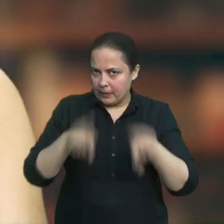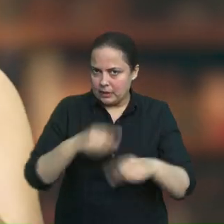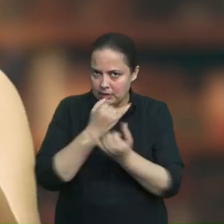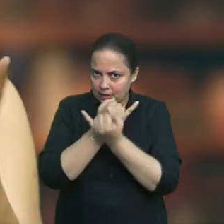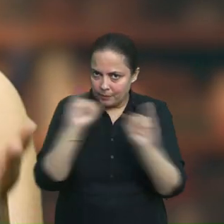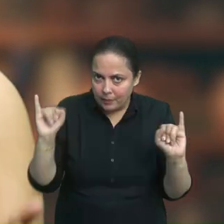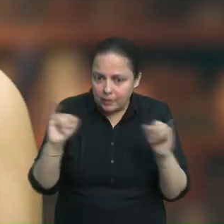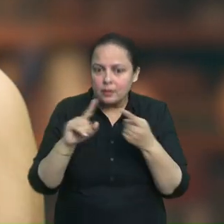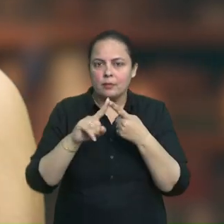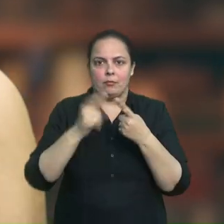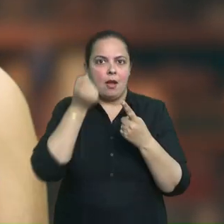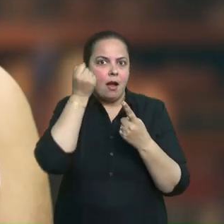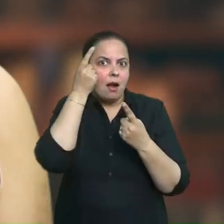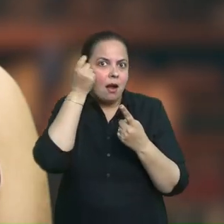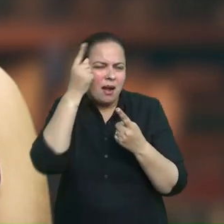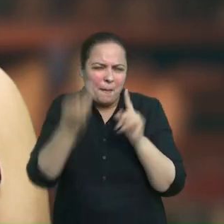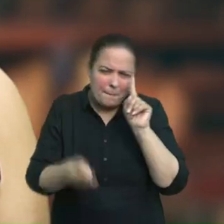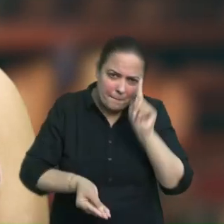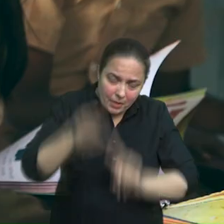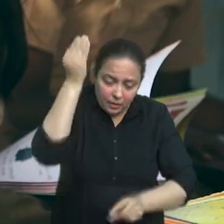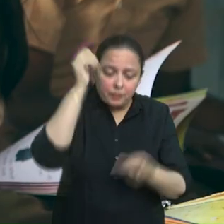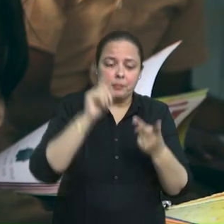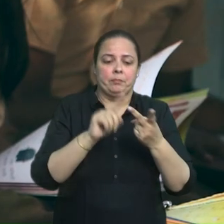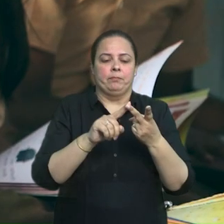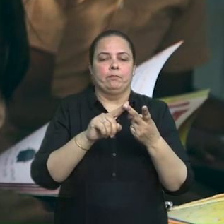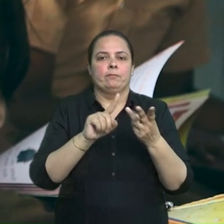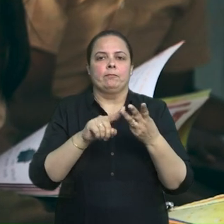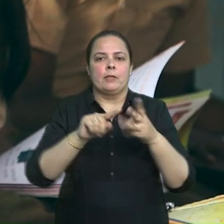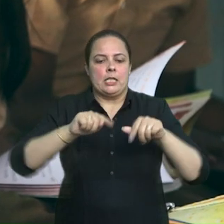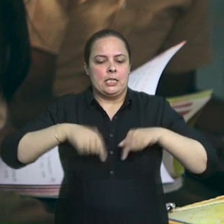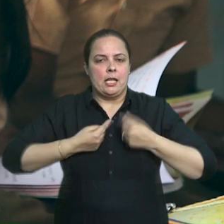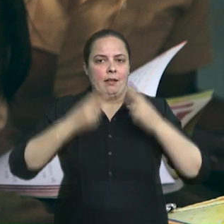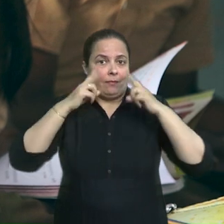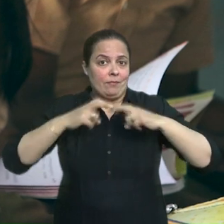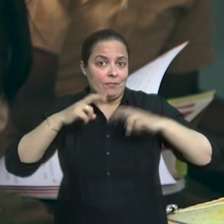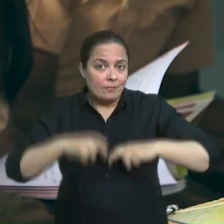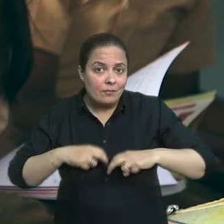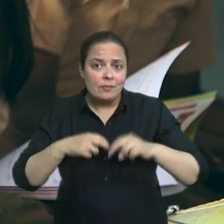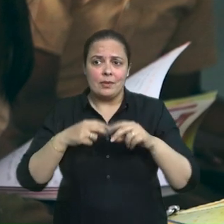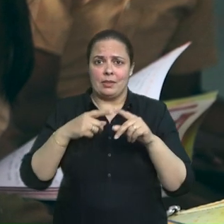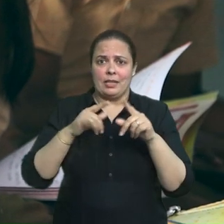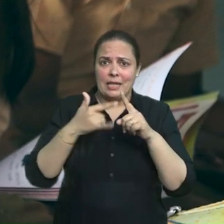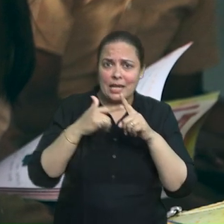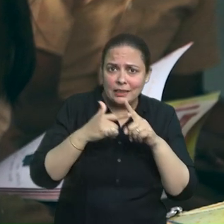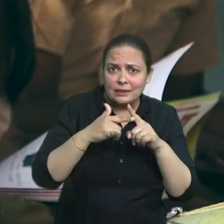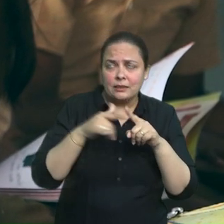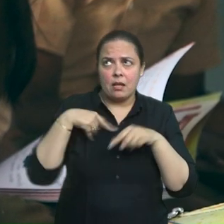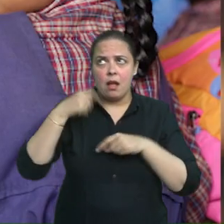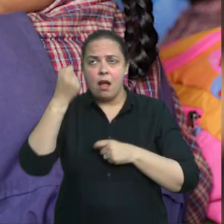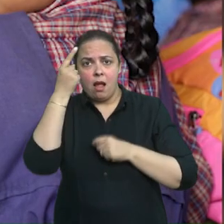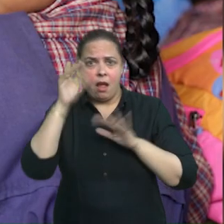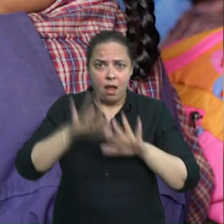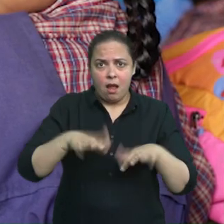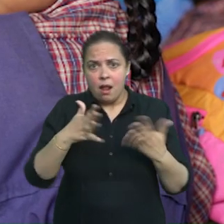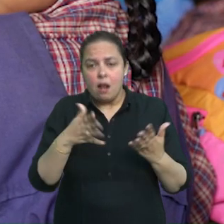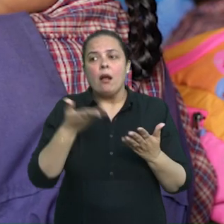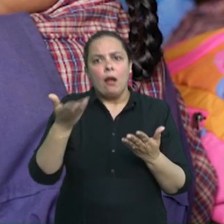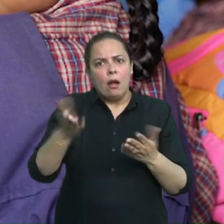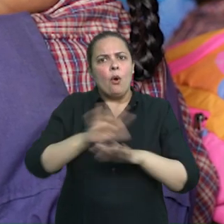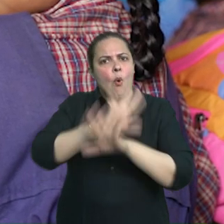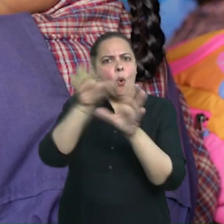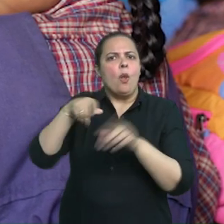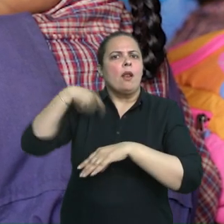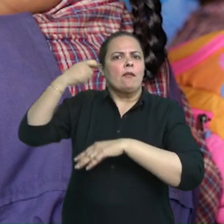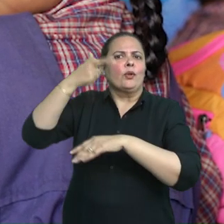एक समगर रूप से देखने पर भी बल देते हैं इसके अलावा इन्हे पाठे पुस्तकों के एक मातरसन